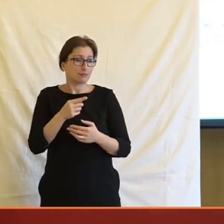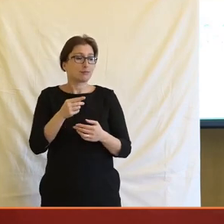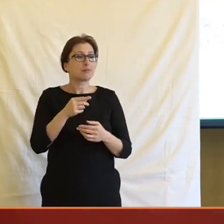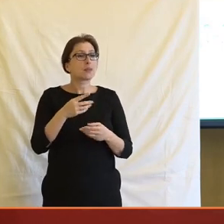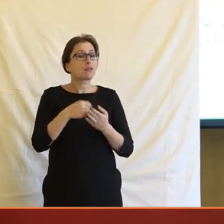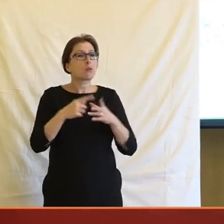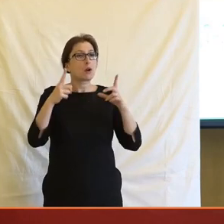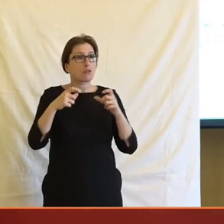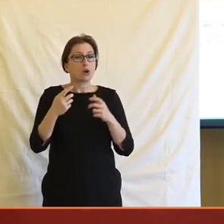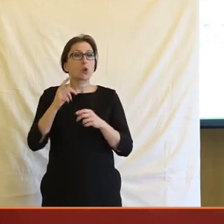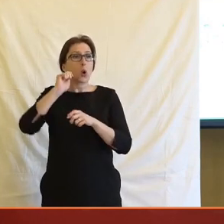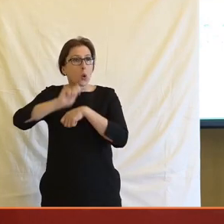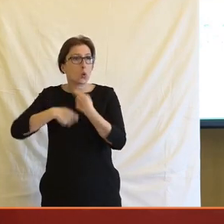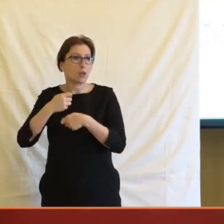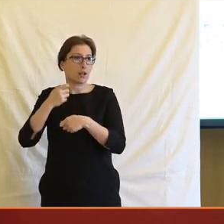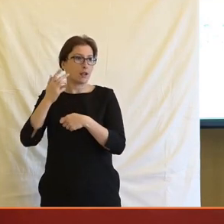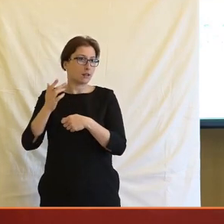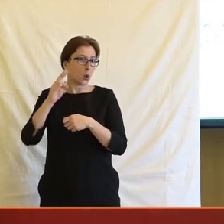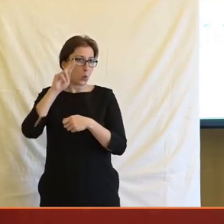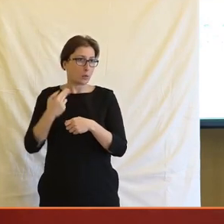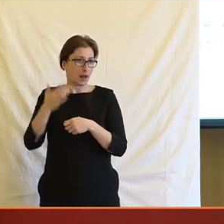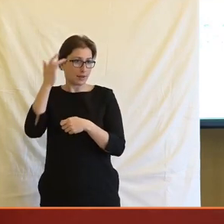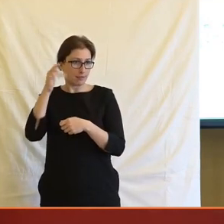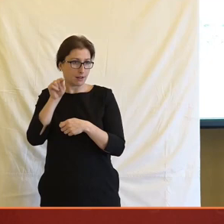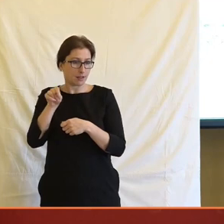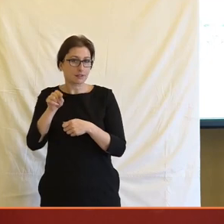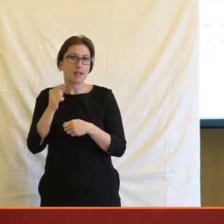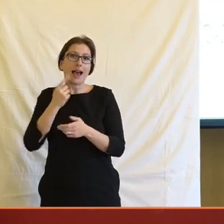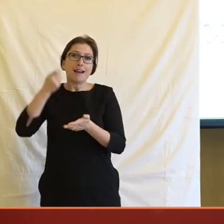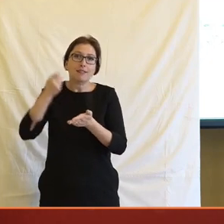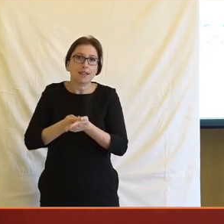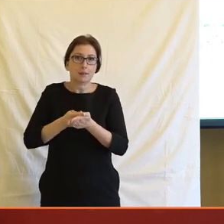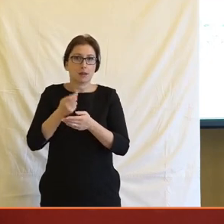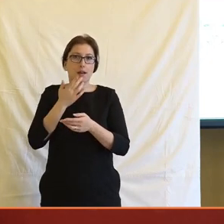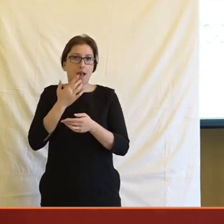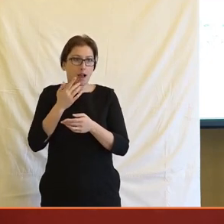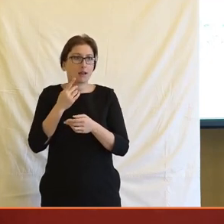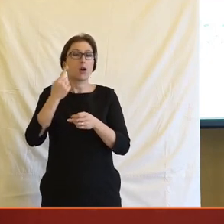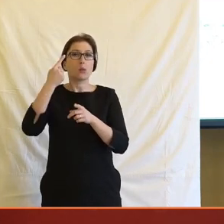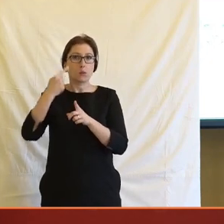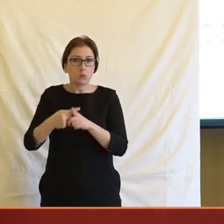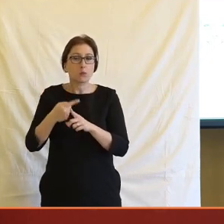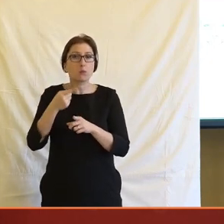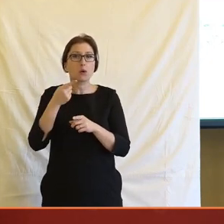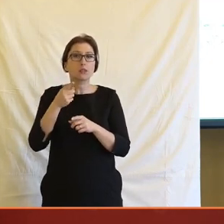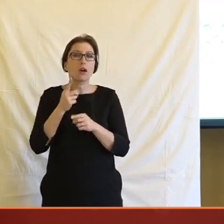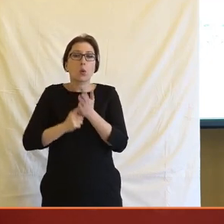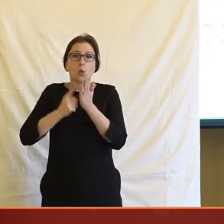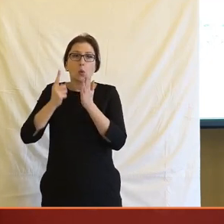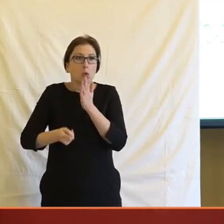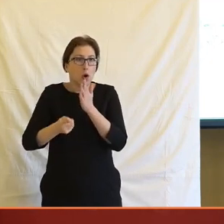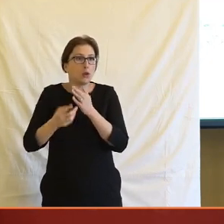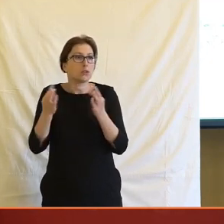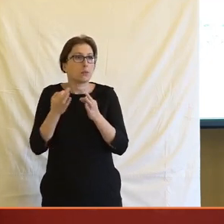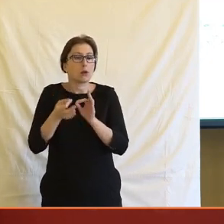fotografie je generovaná umělou inteligencí v popisku, ale zároveň píšeme, jakou umělou inteligencí a jaké přesně bylo to zadání na